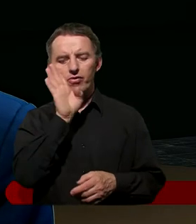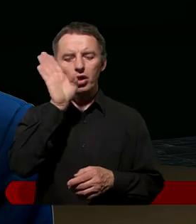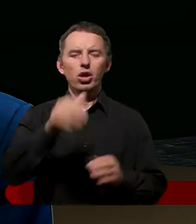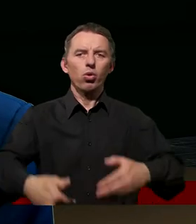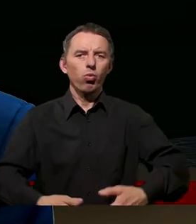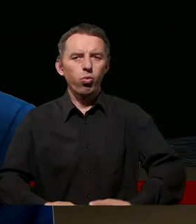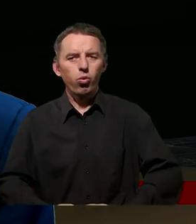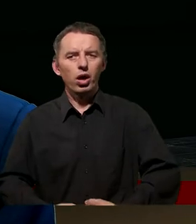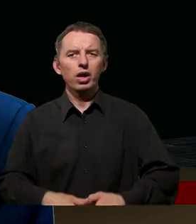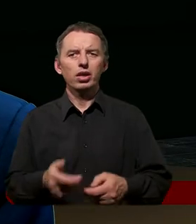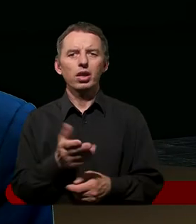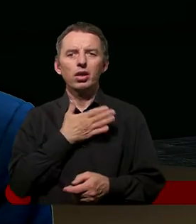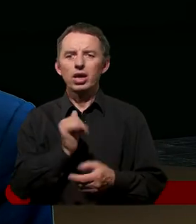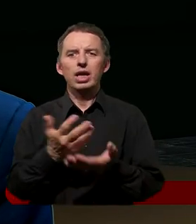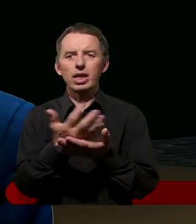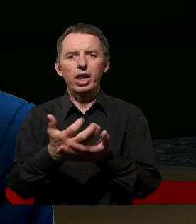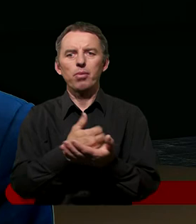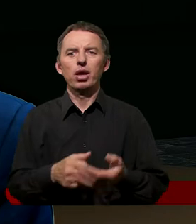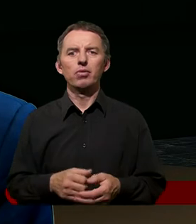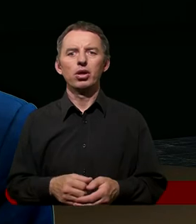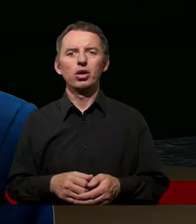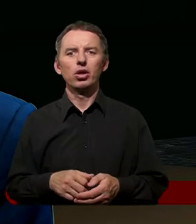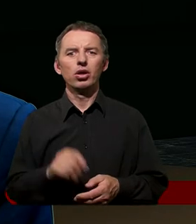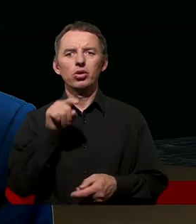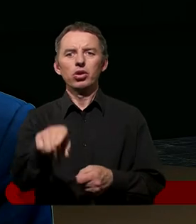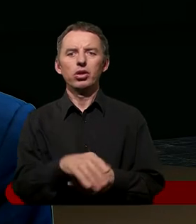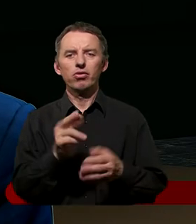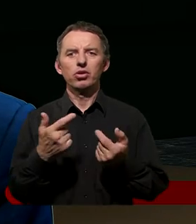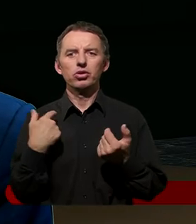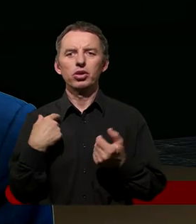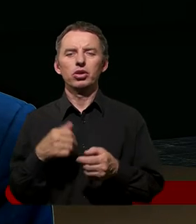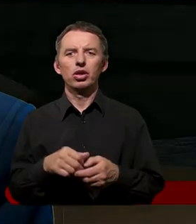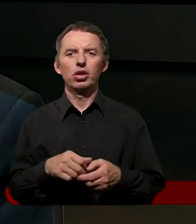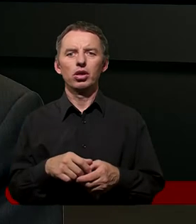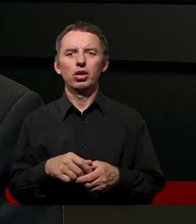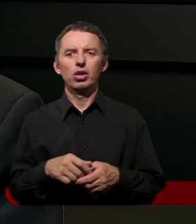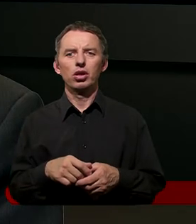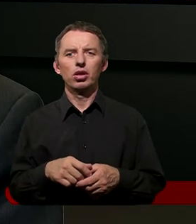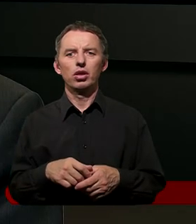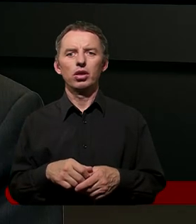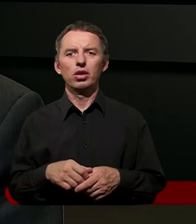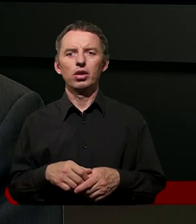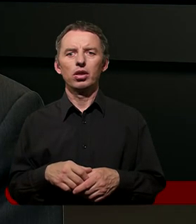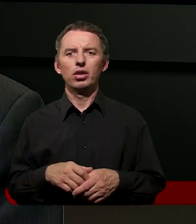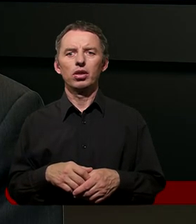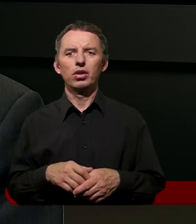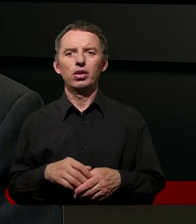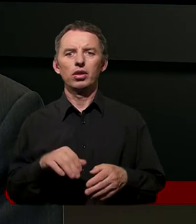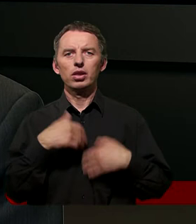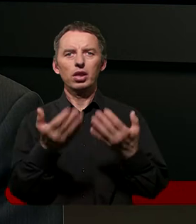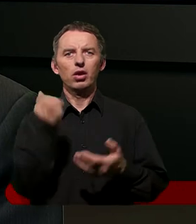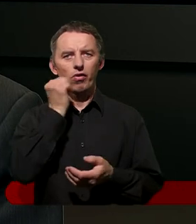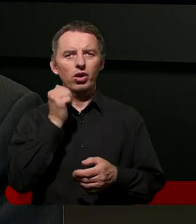prawdopodobnie jest głodna. Minąłem już za rogiem i cały czas mi to wierciło dziurę w brzuchu. No wróć się, daj jej te jabłka. Ona potrzebuje, pomóż się z